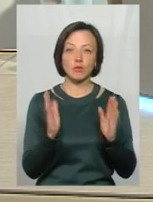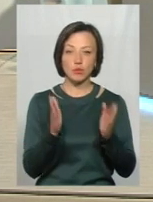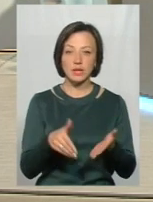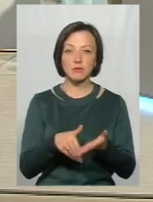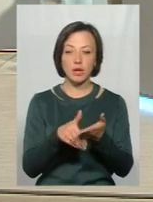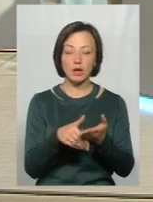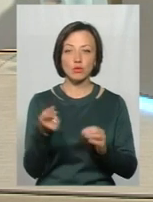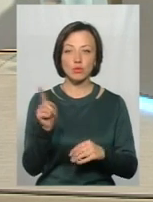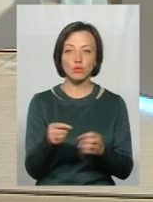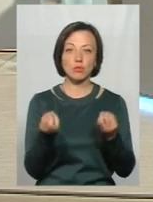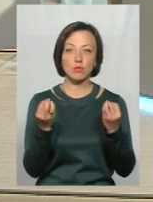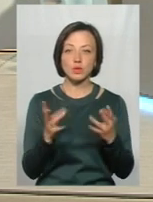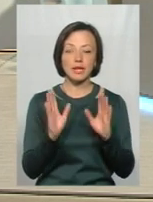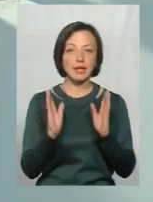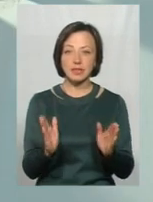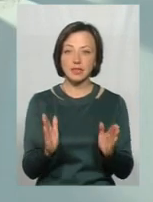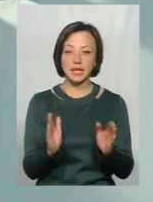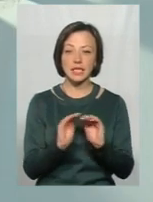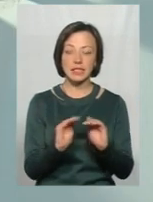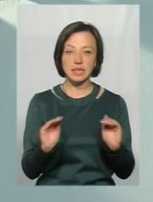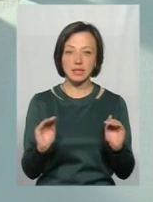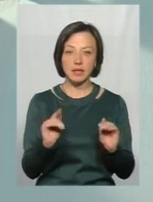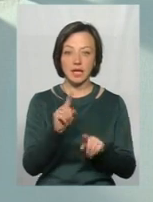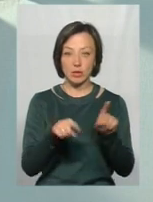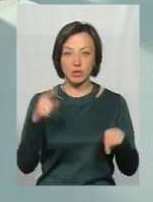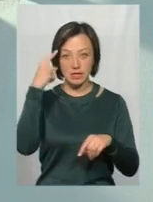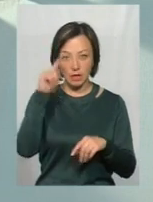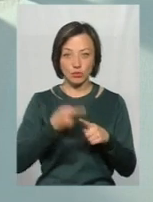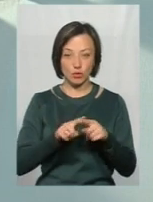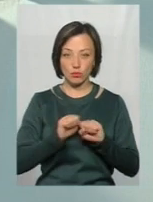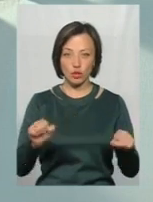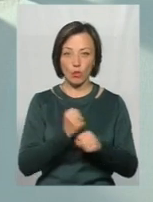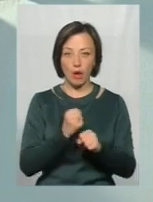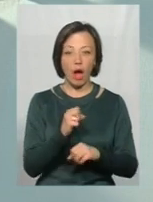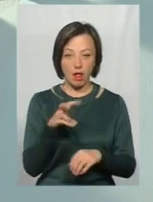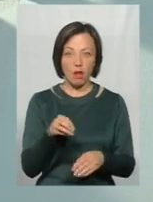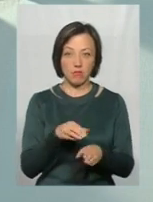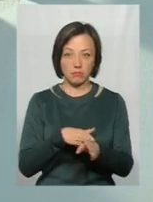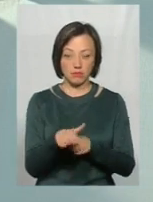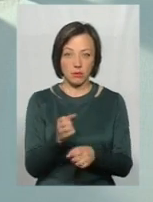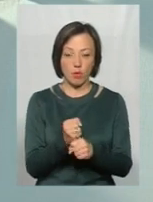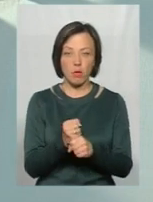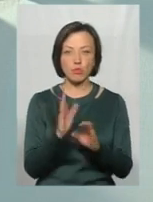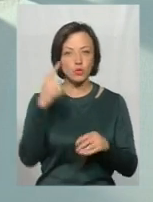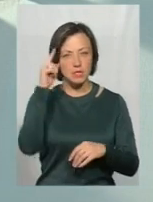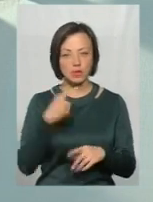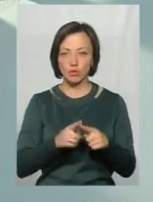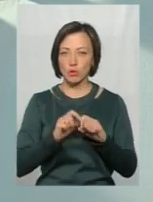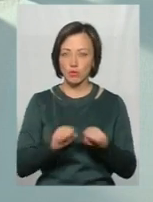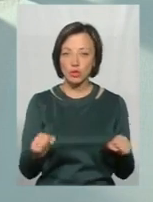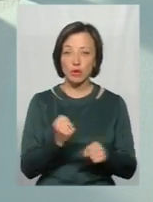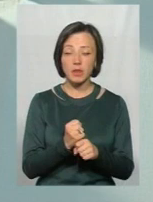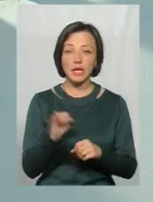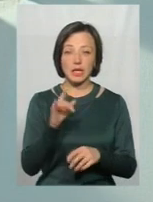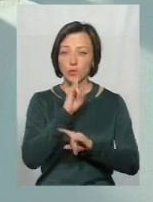сприяти тому, що просто не тільки діти, вони ж інколи знають, що цього не можна робити, але роблять. Вони будуть знати, що цього не можна